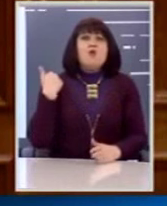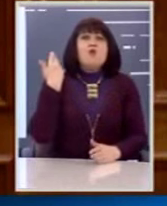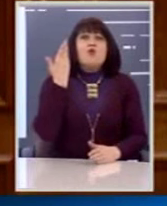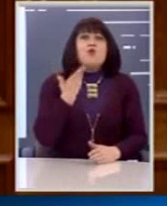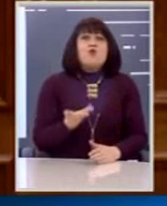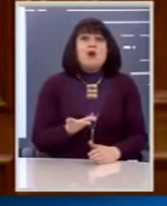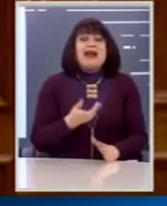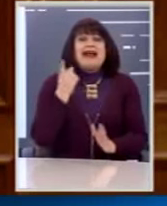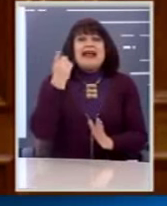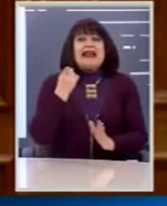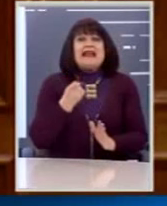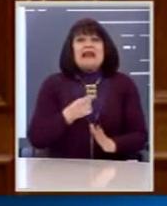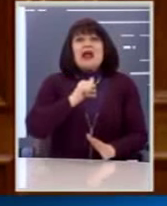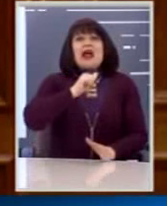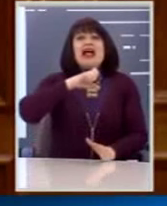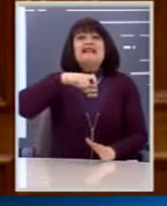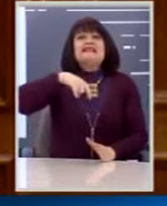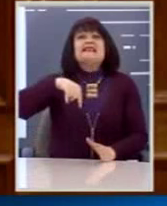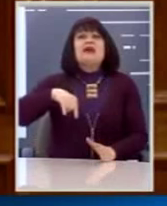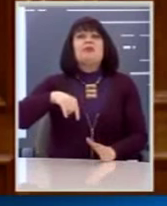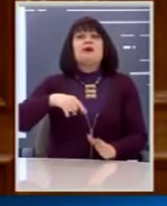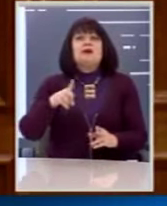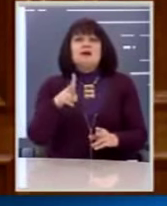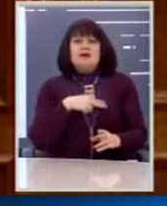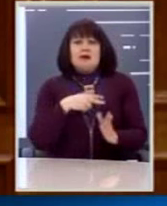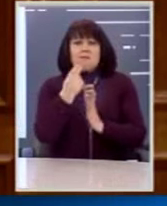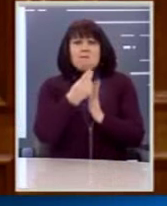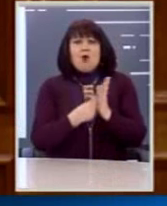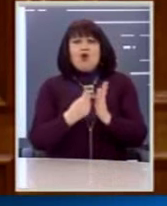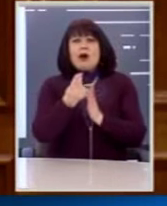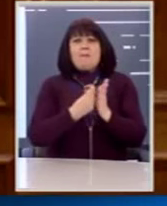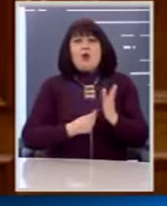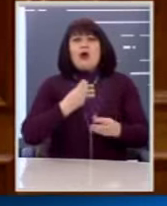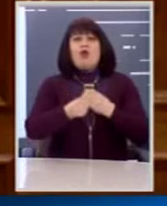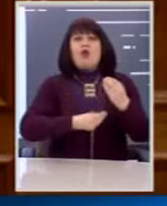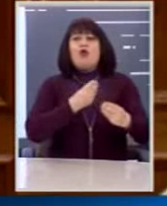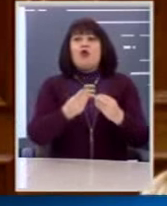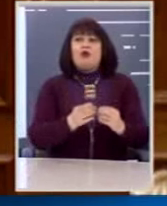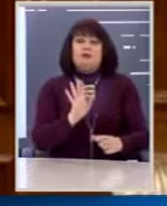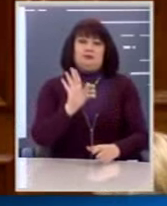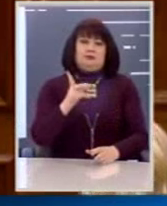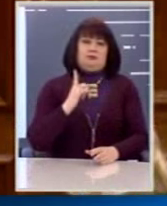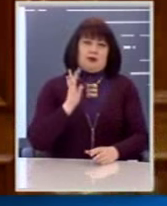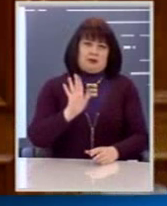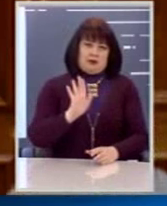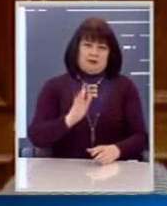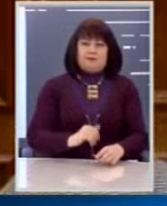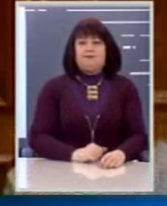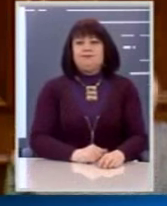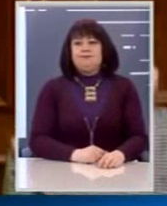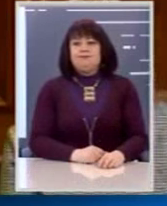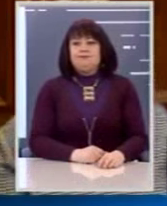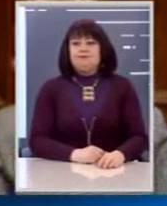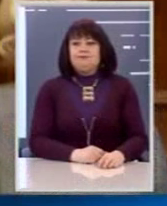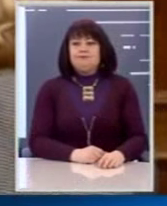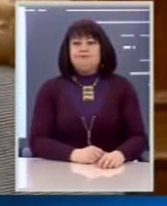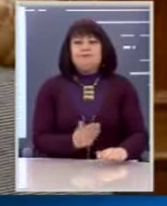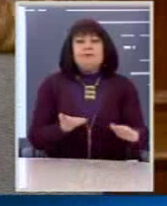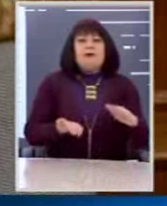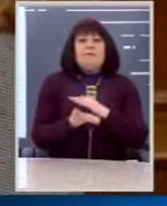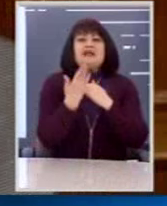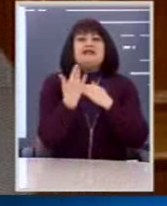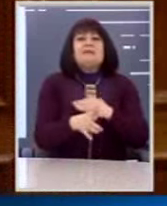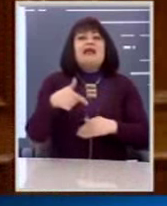κριτήρια του ΑΣΕΠ και ορθής μοριοδότηση. Αυτό έγινε. Μισόρα το έτσι τελειώσαμε. Κάνει μήνυση ο κ.